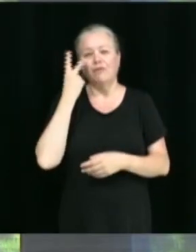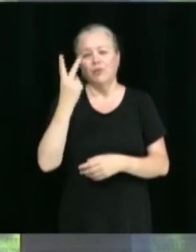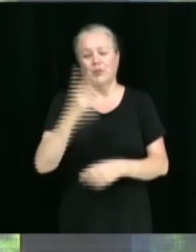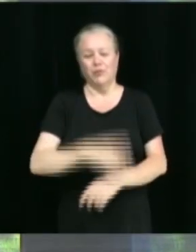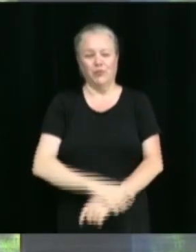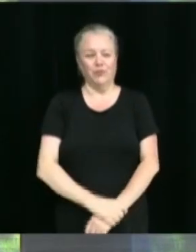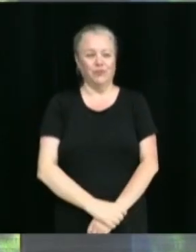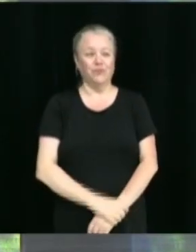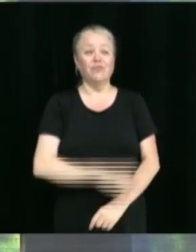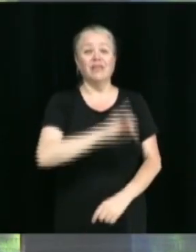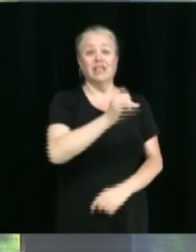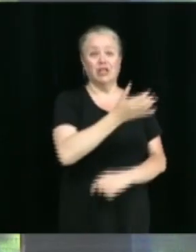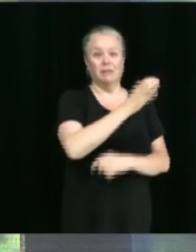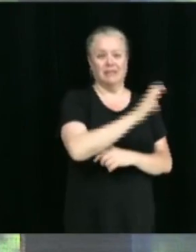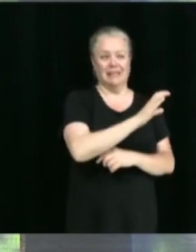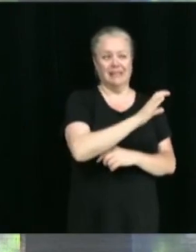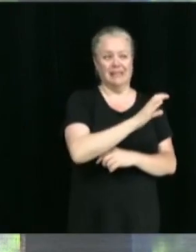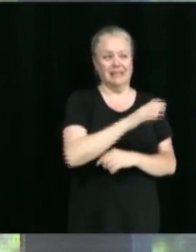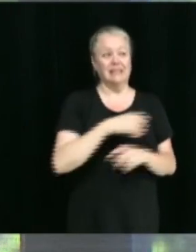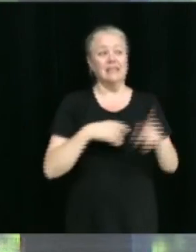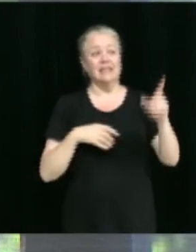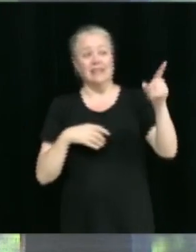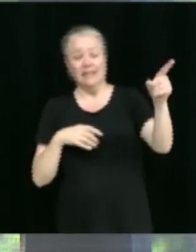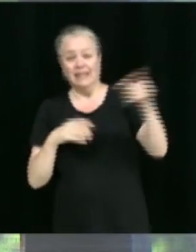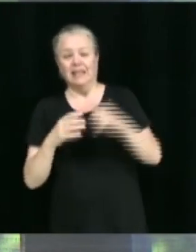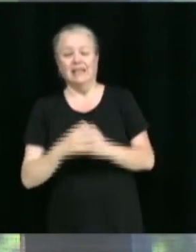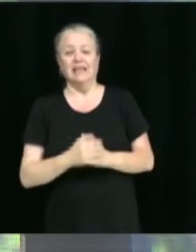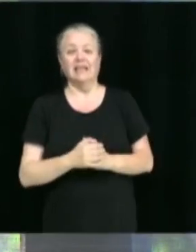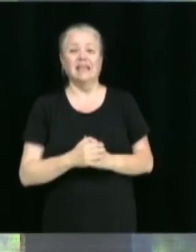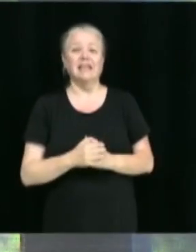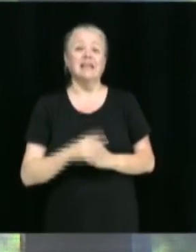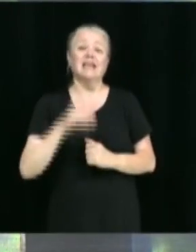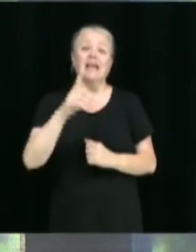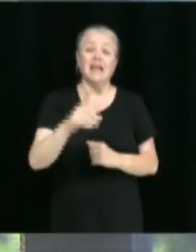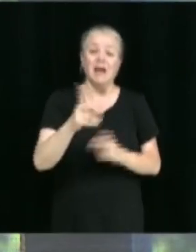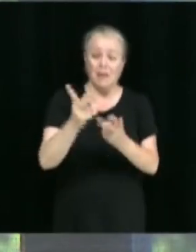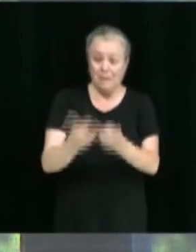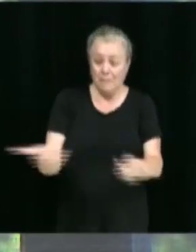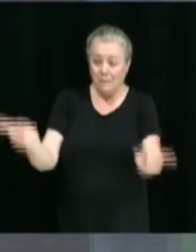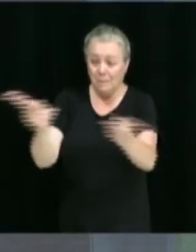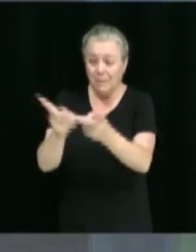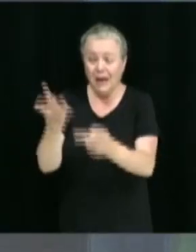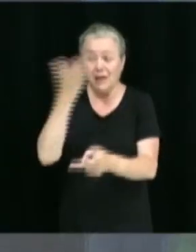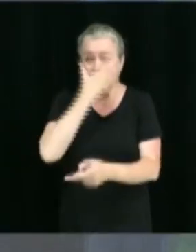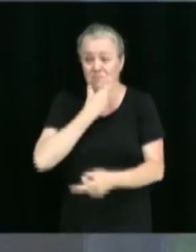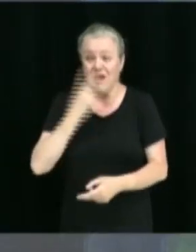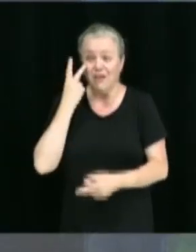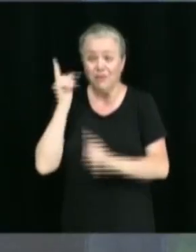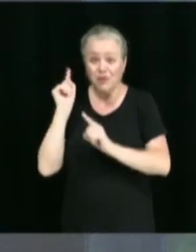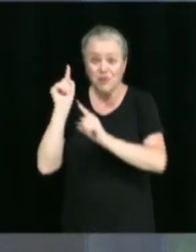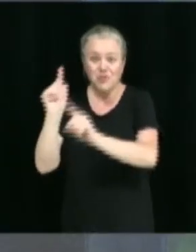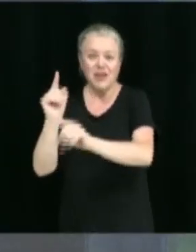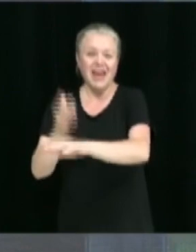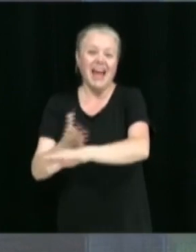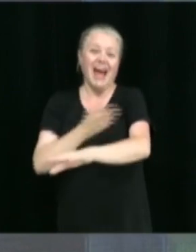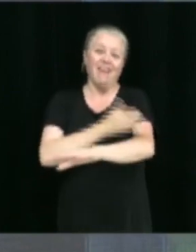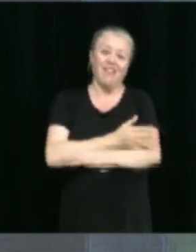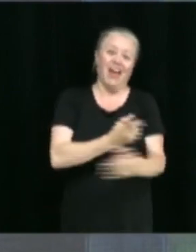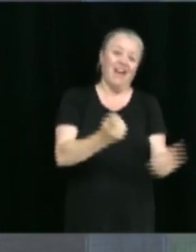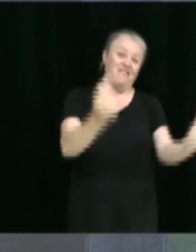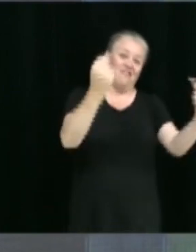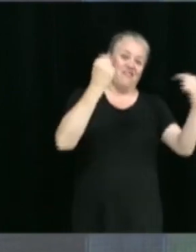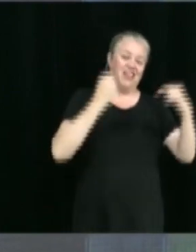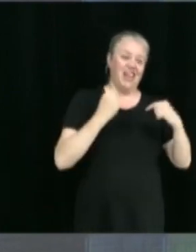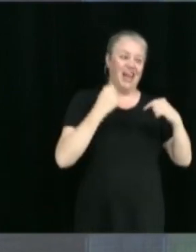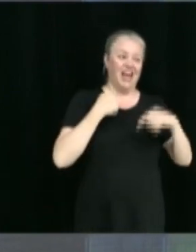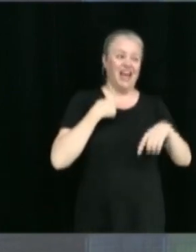Super. James Casey? Avant de vous rendre au Parc Bellevue, venez célébrer avec nous la